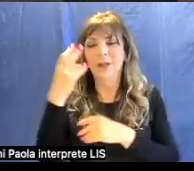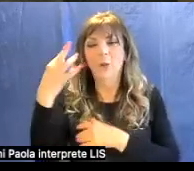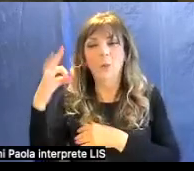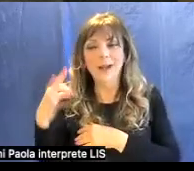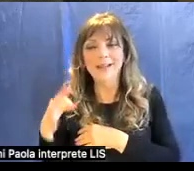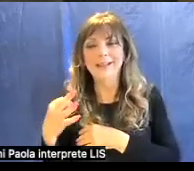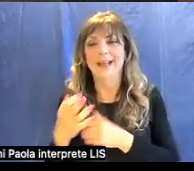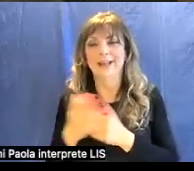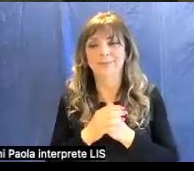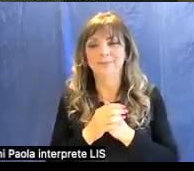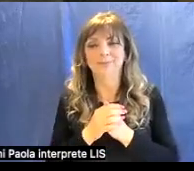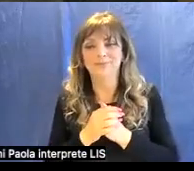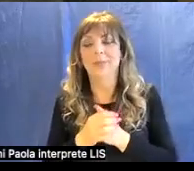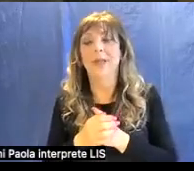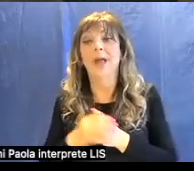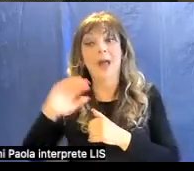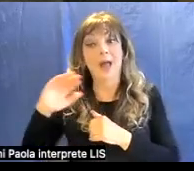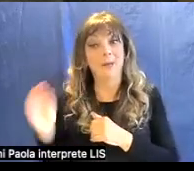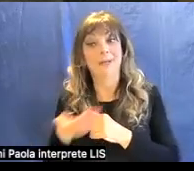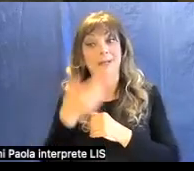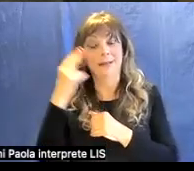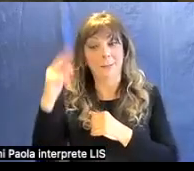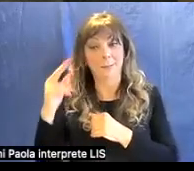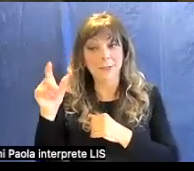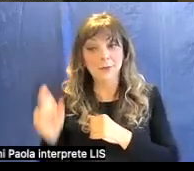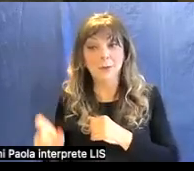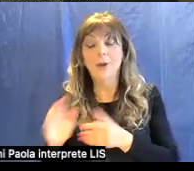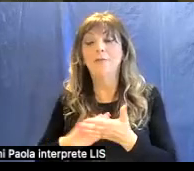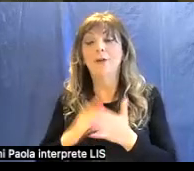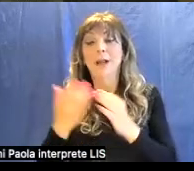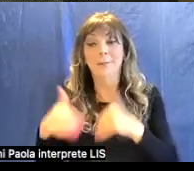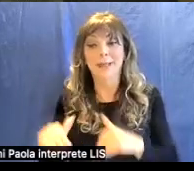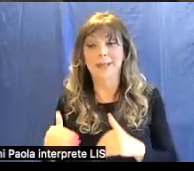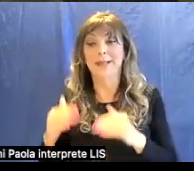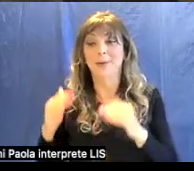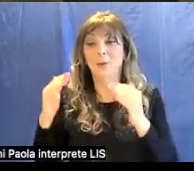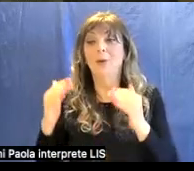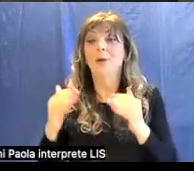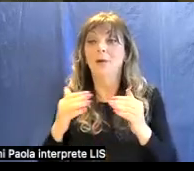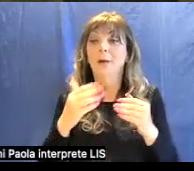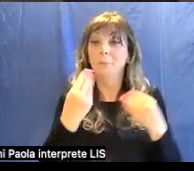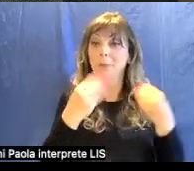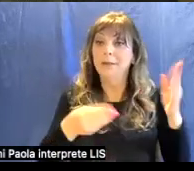'abilità del pittore in questo caso vale meno dei materiali utilizzati